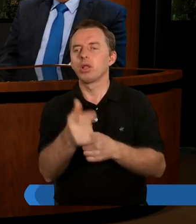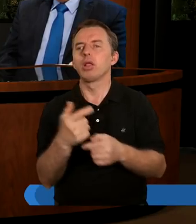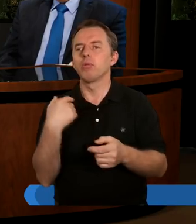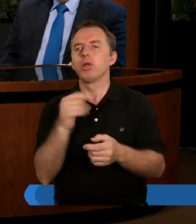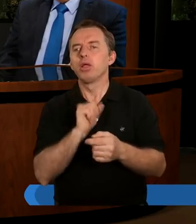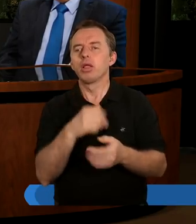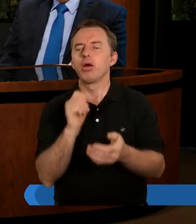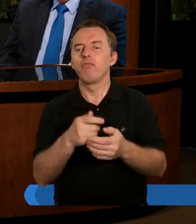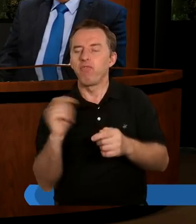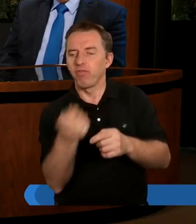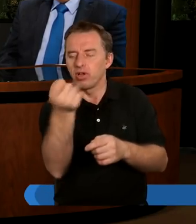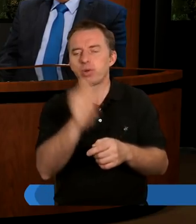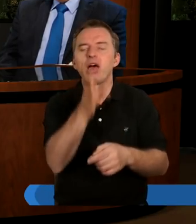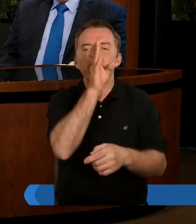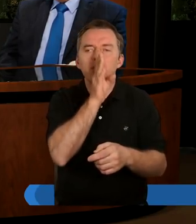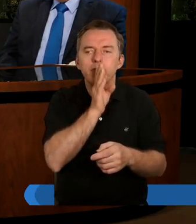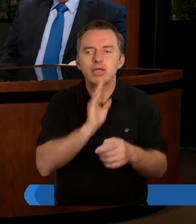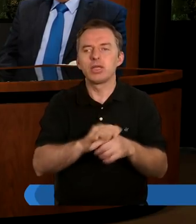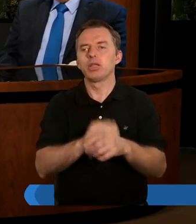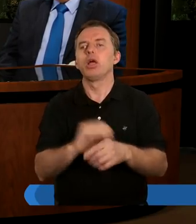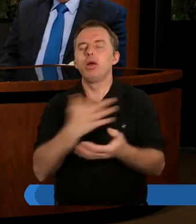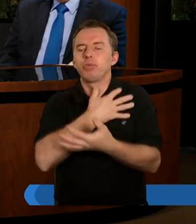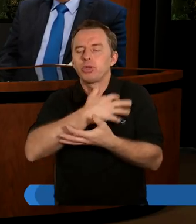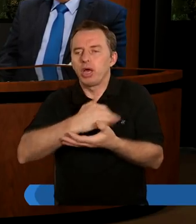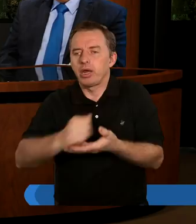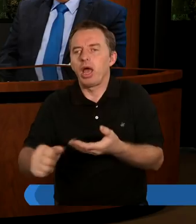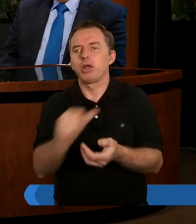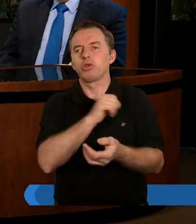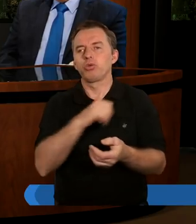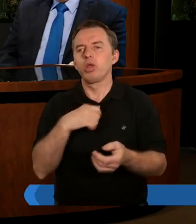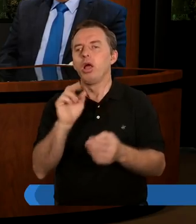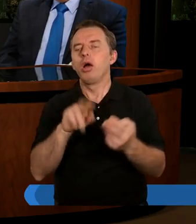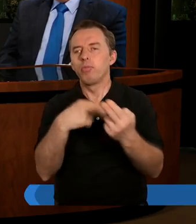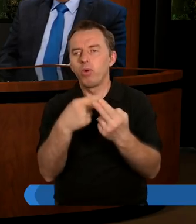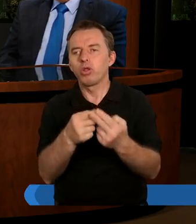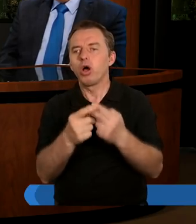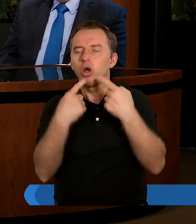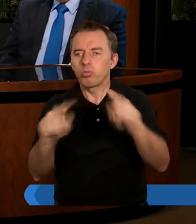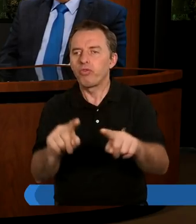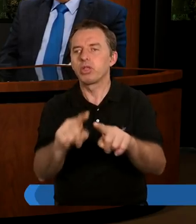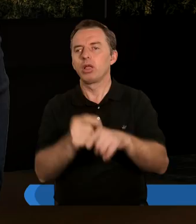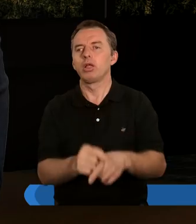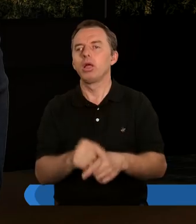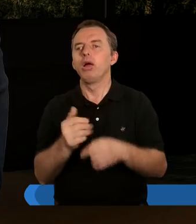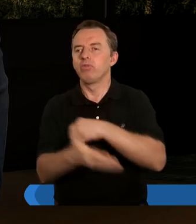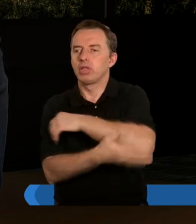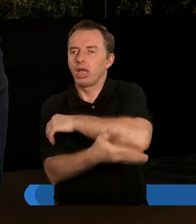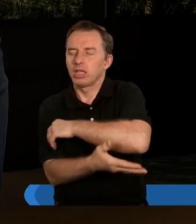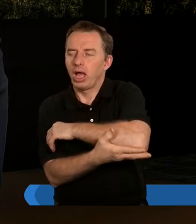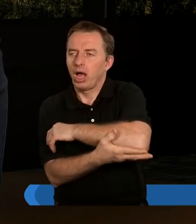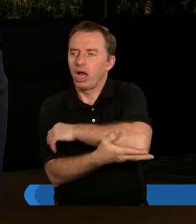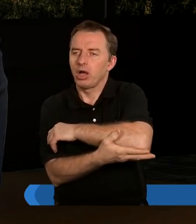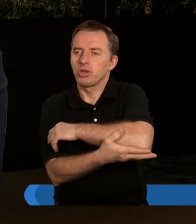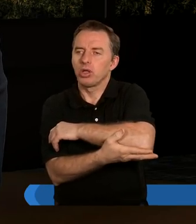wyprawy misyjnej na Cypr. Przeraził się odpowiedzialności. No i w zasadzie